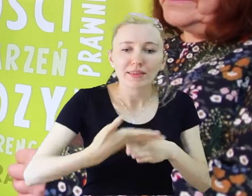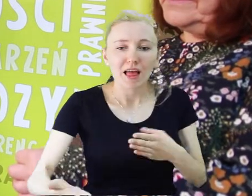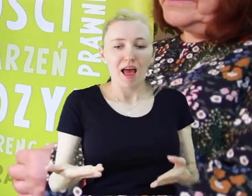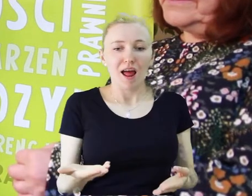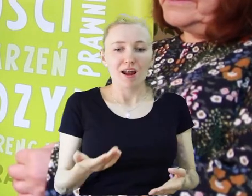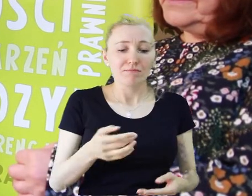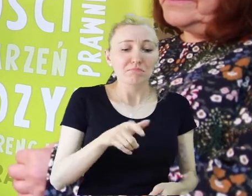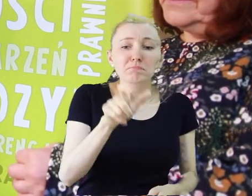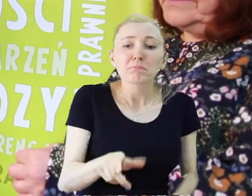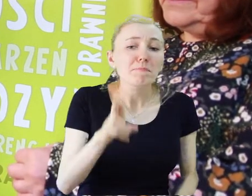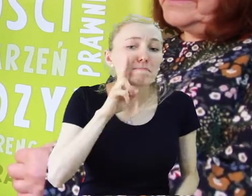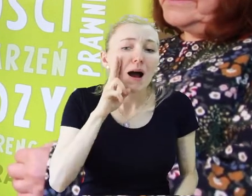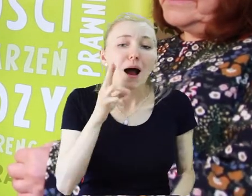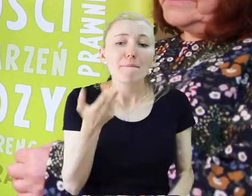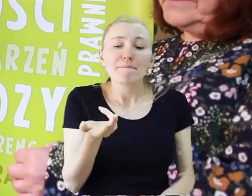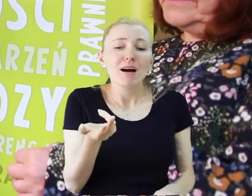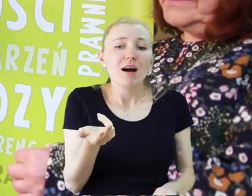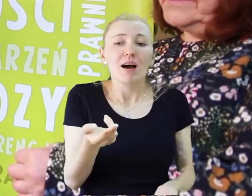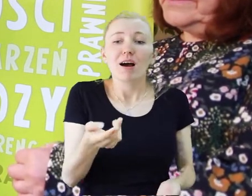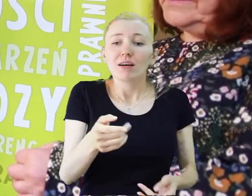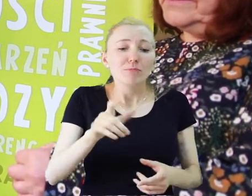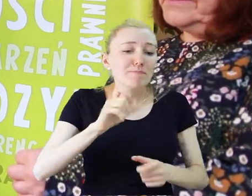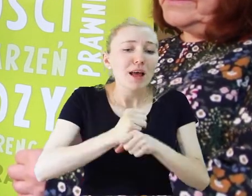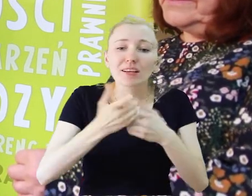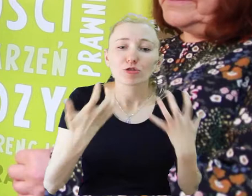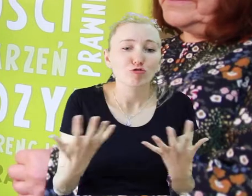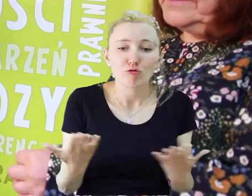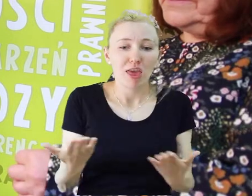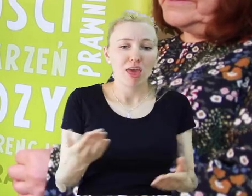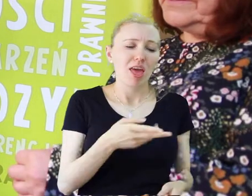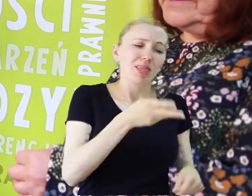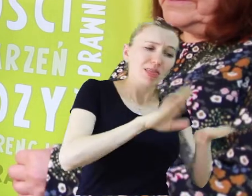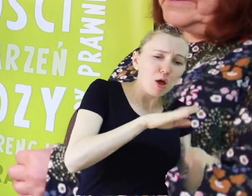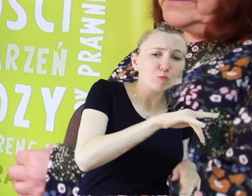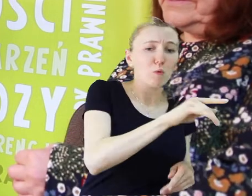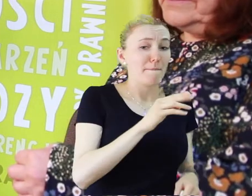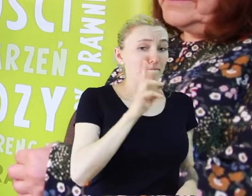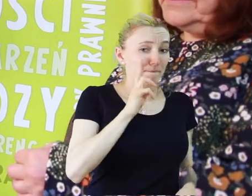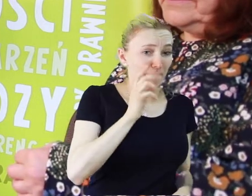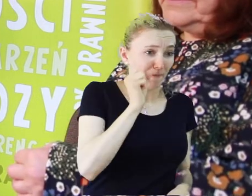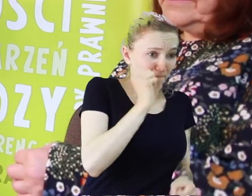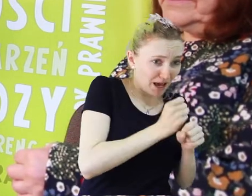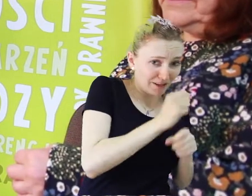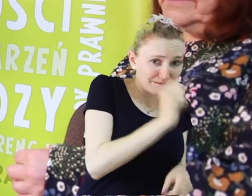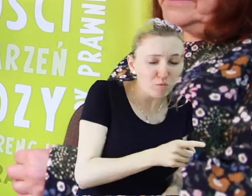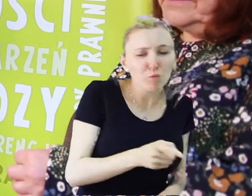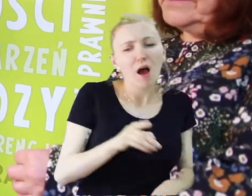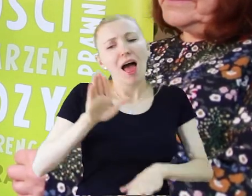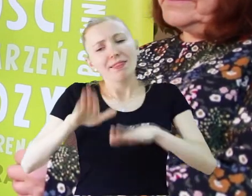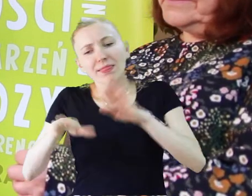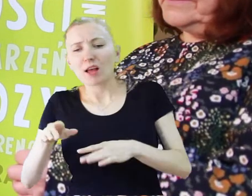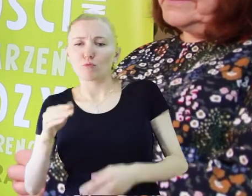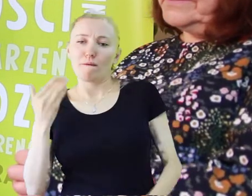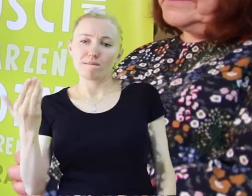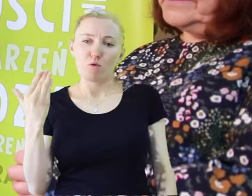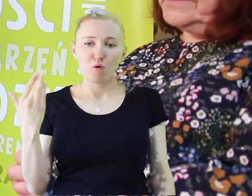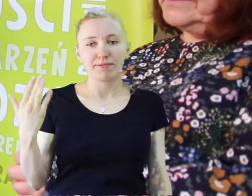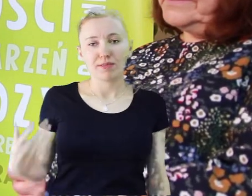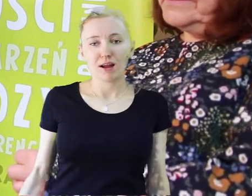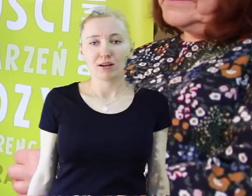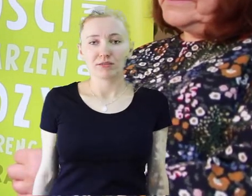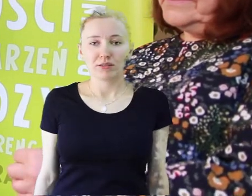pracy, część prowadzi działalność społeczną, są aktywne. A najważniejsze to jest to, że